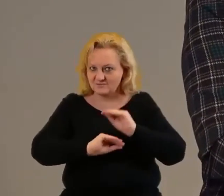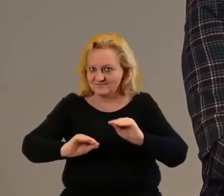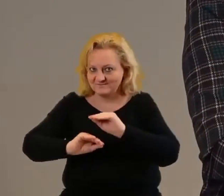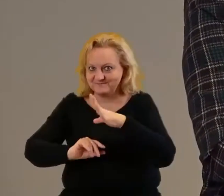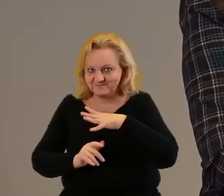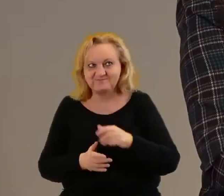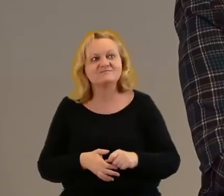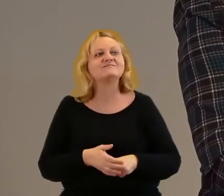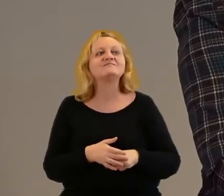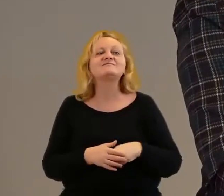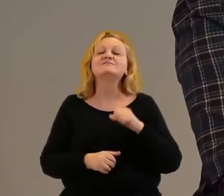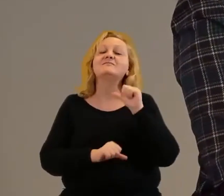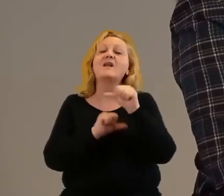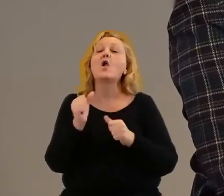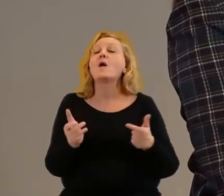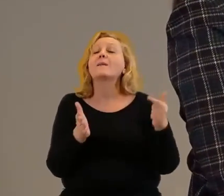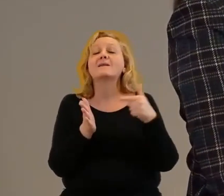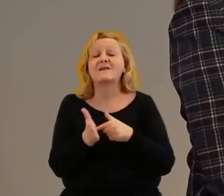Rok 2012.